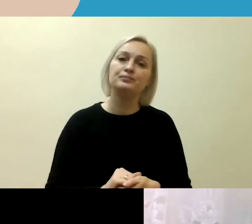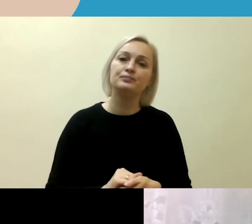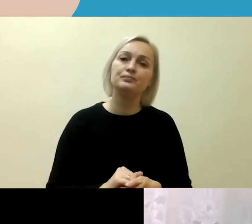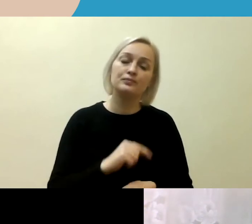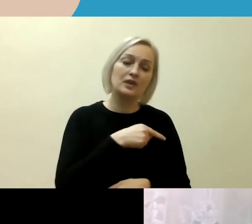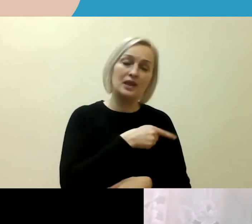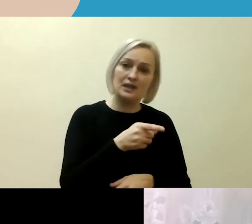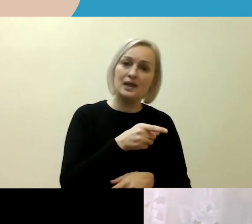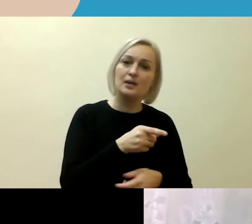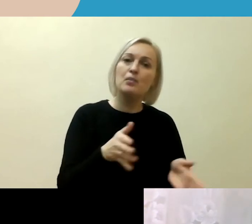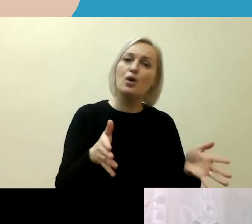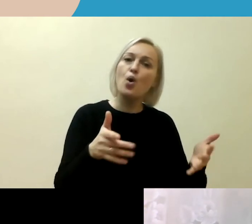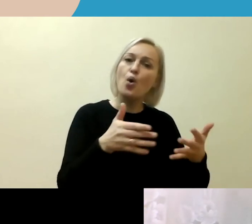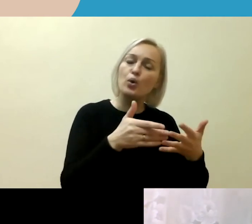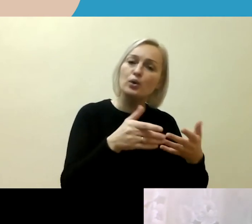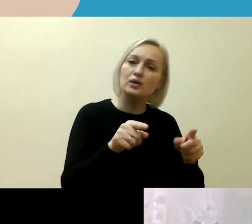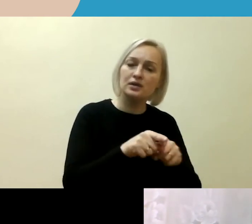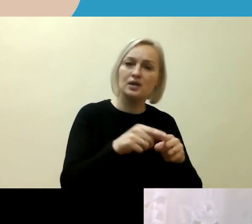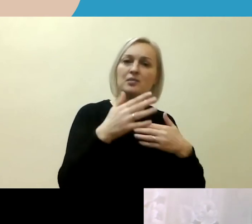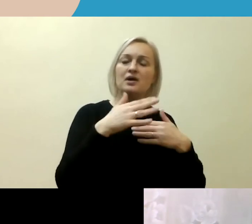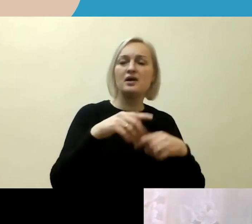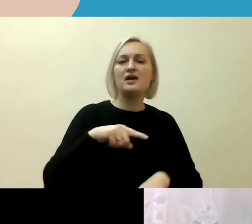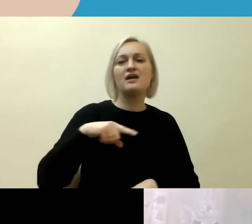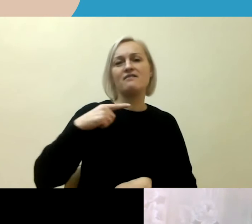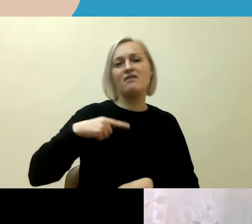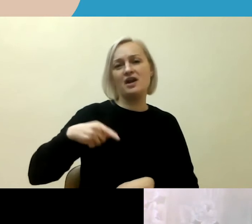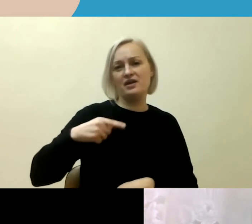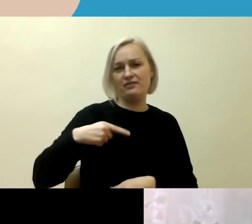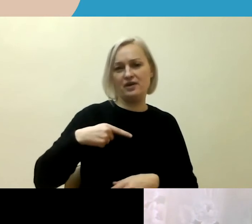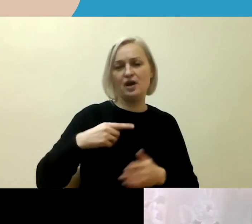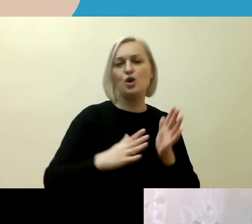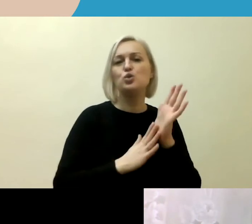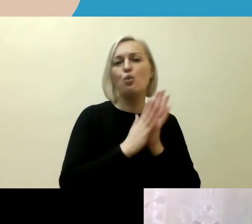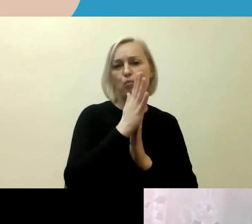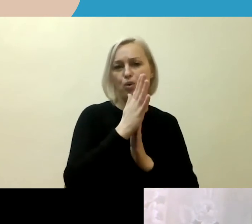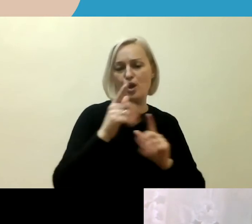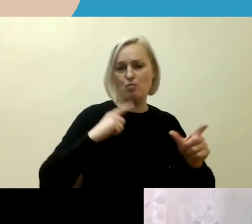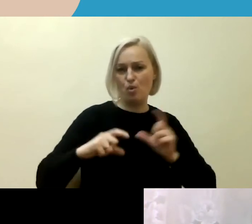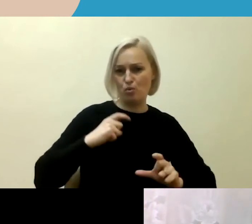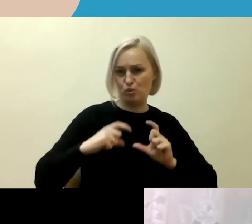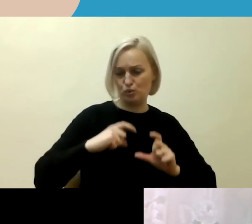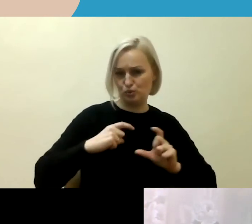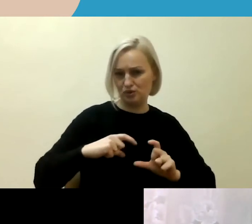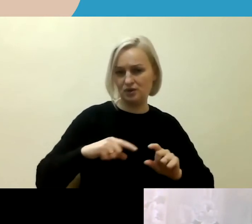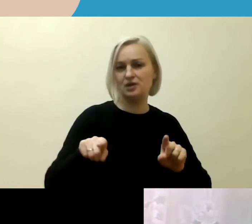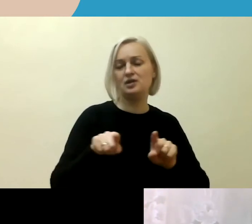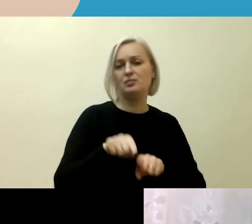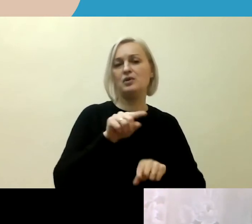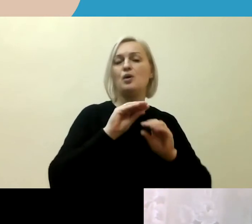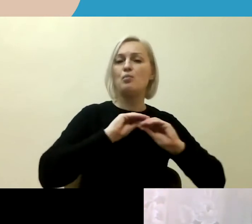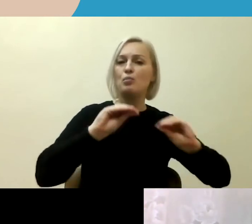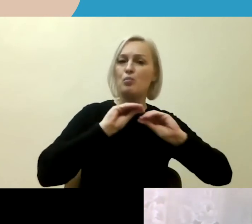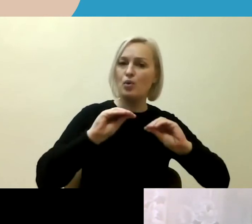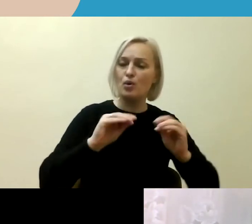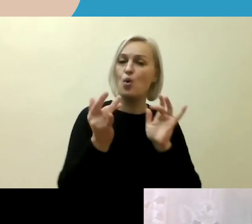jiems organizuojami kvalifikacijos tobulnimo kursai ir šie mokymai yra ir kontaktiniai, ir